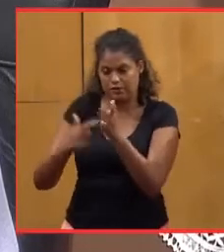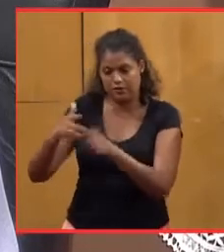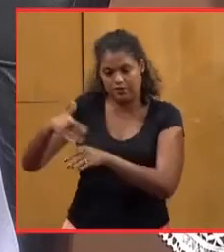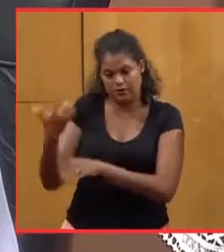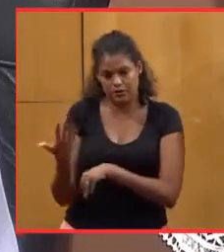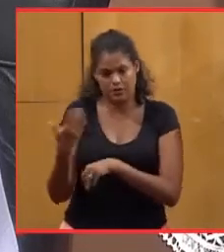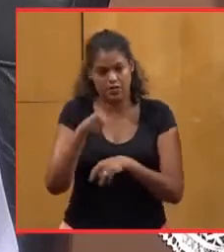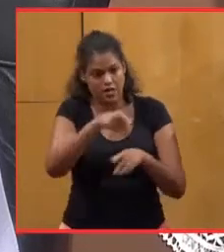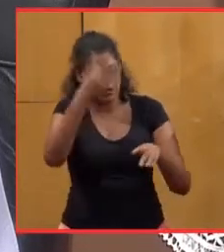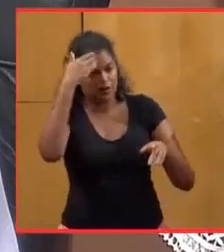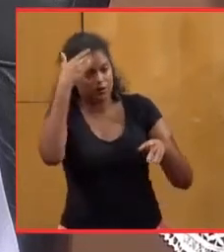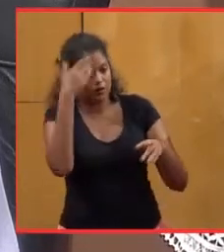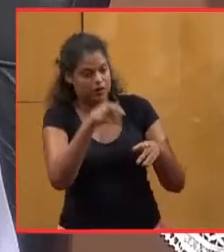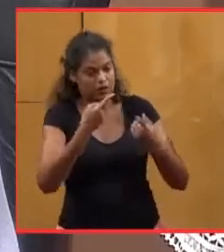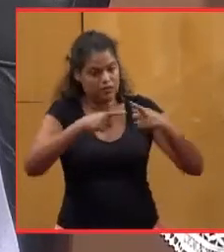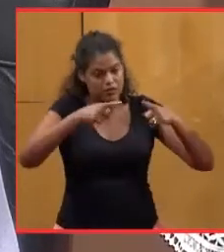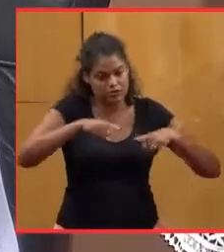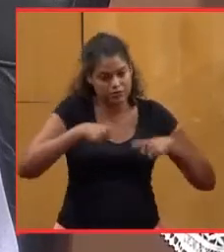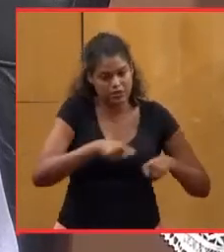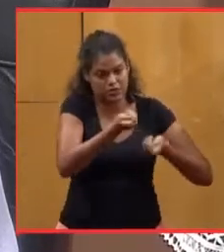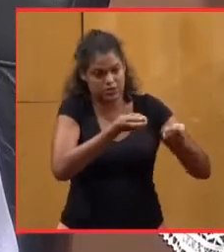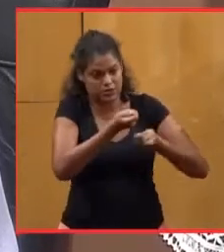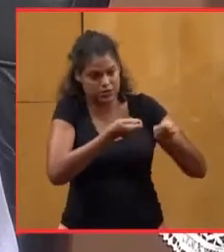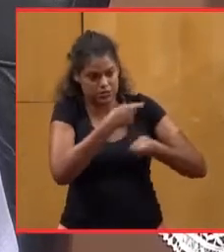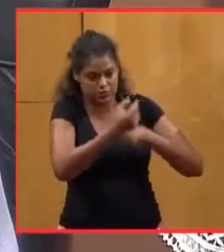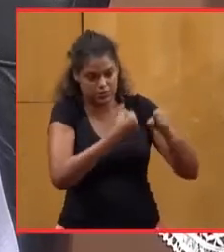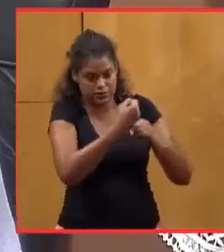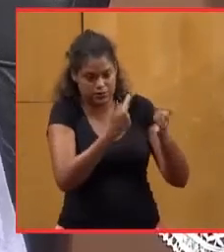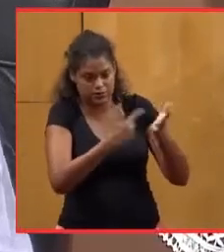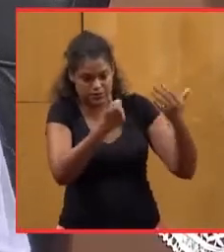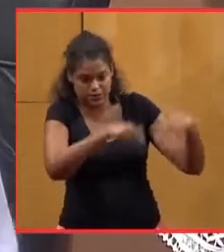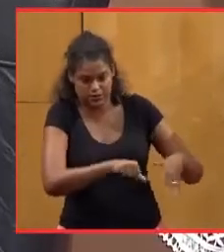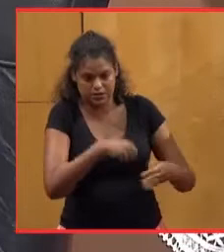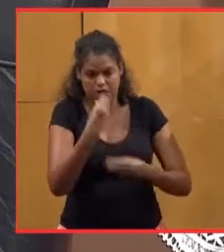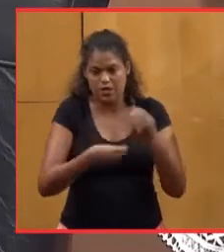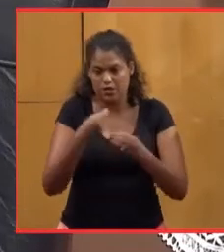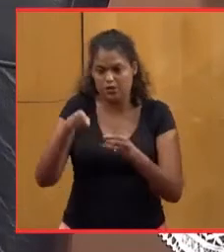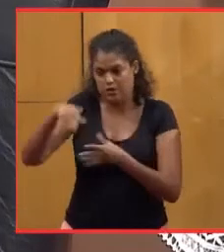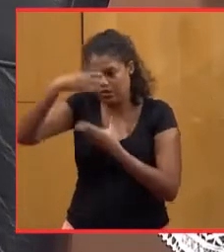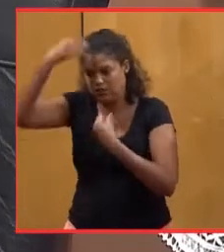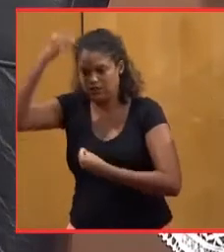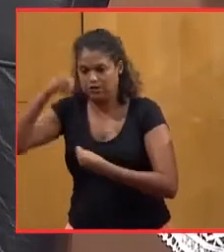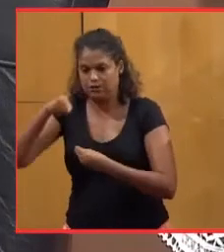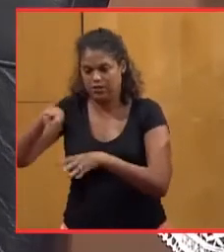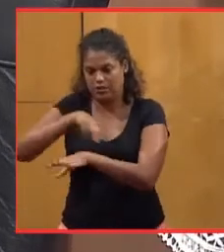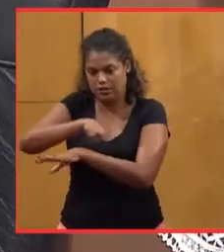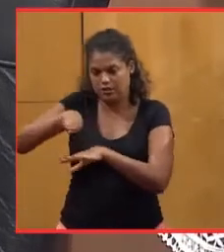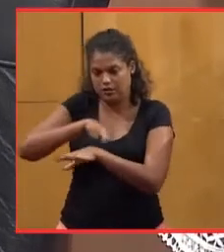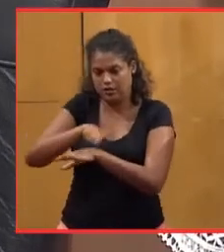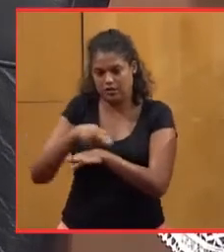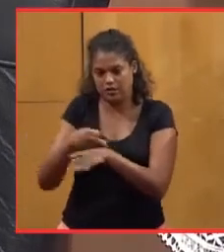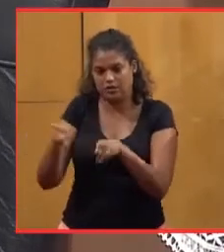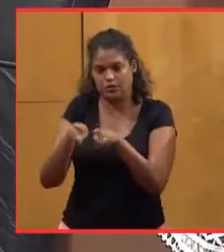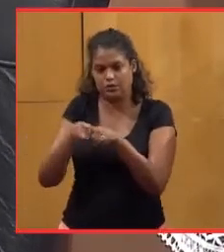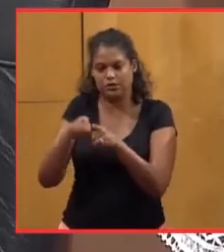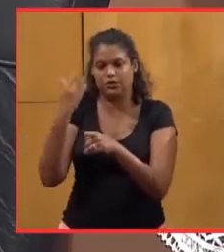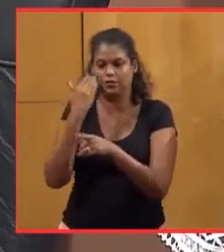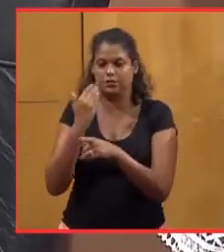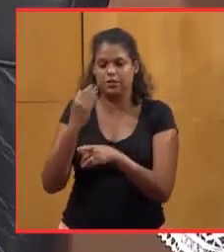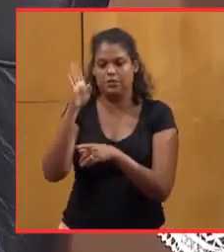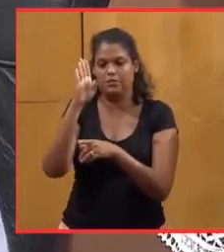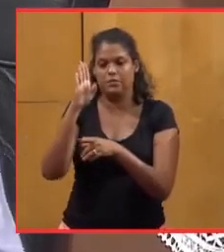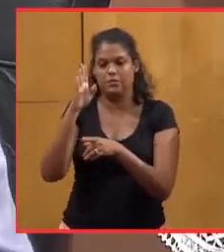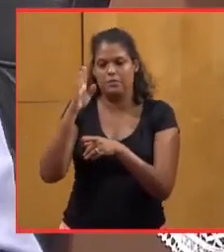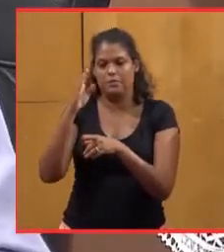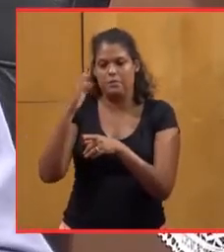connaître les différences entre votre gestion en 2016 et celle de Serge Lecimi à la région et de Josette Manin au Conseil